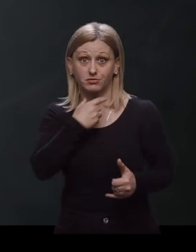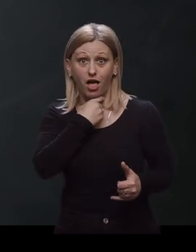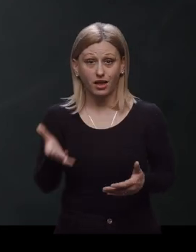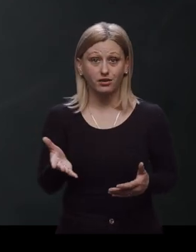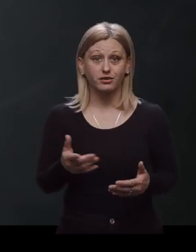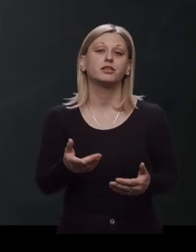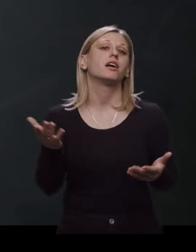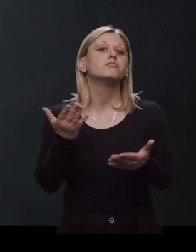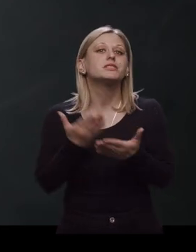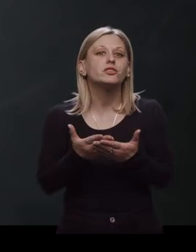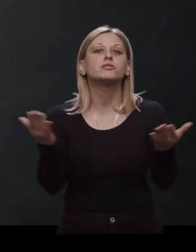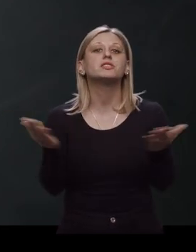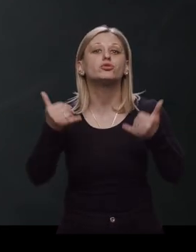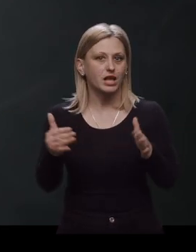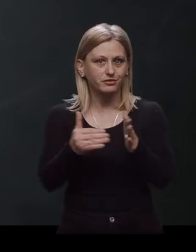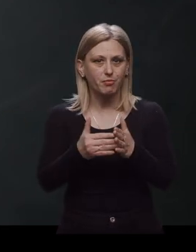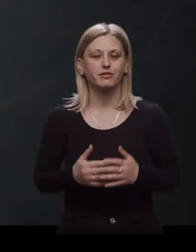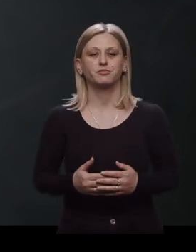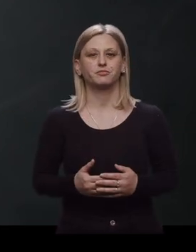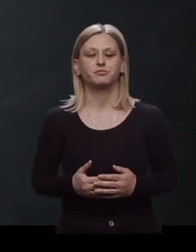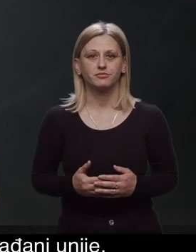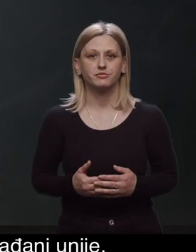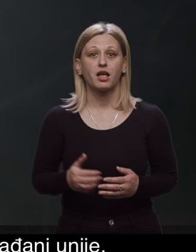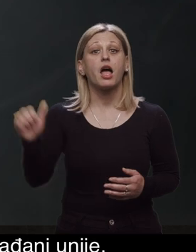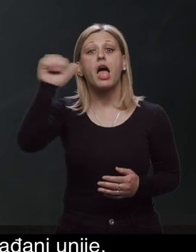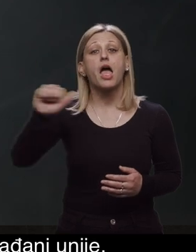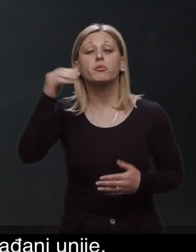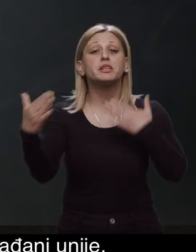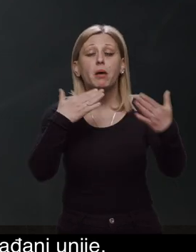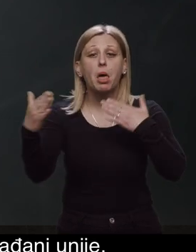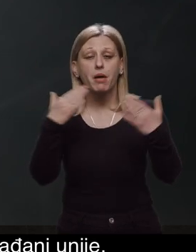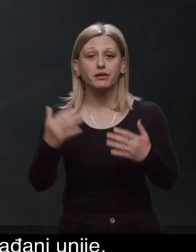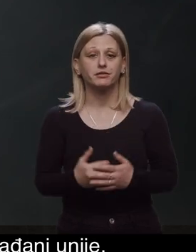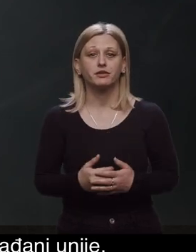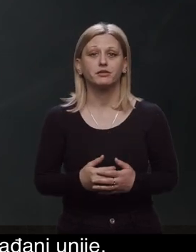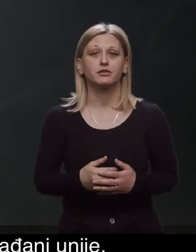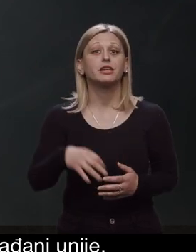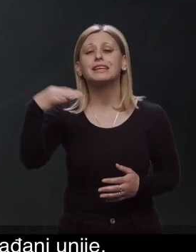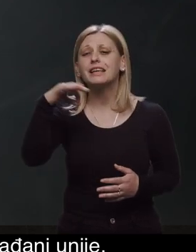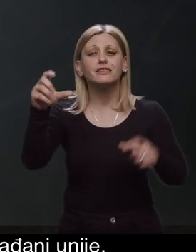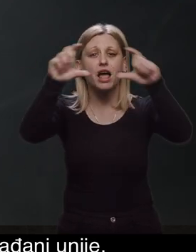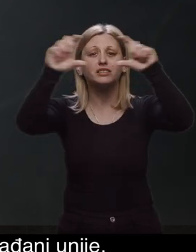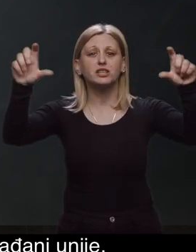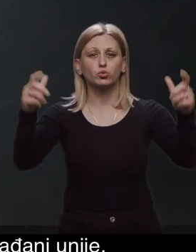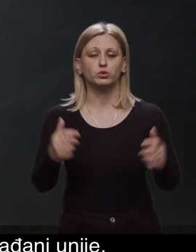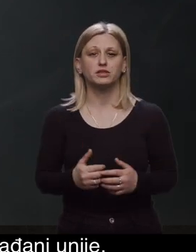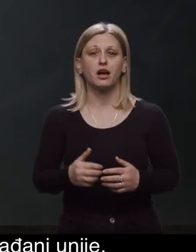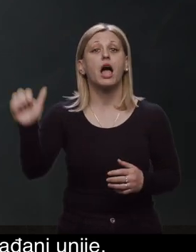sada? Evo zašto biste trebali ovaj put? Evropski parlament jedina je